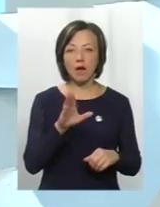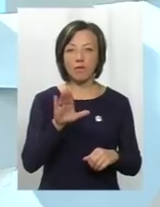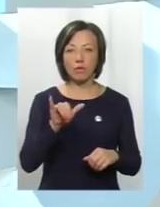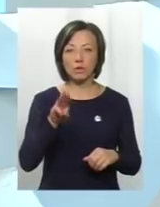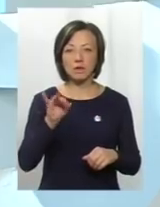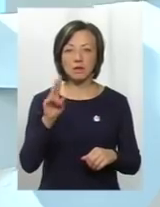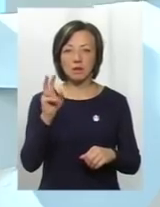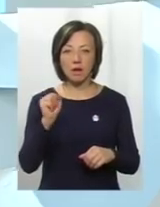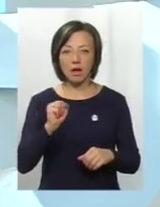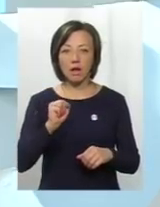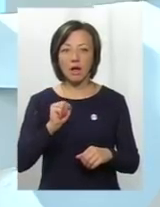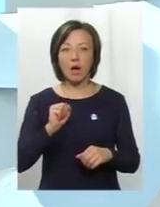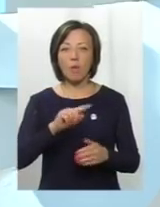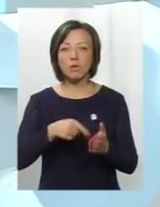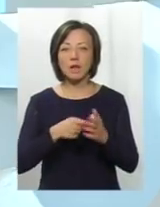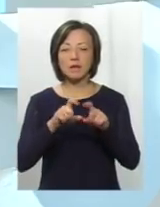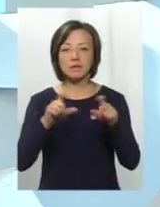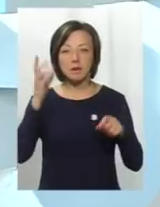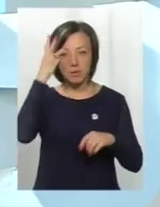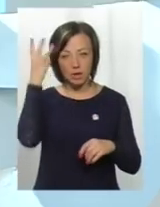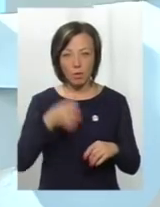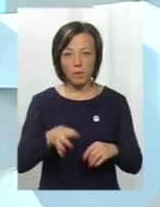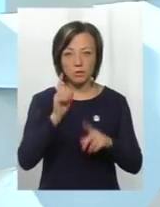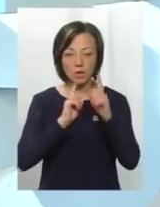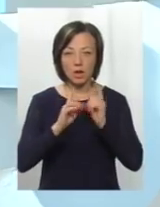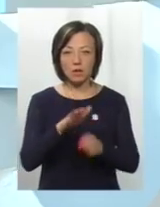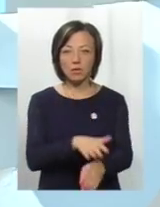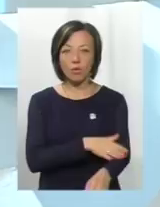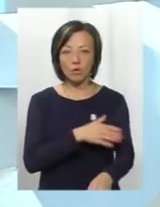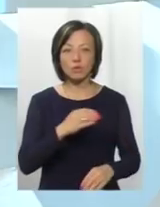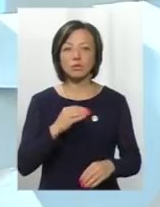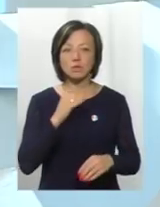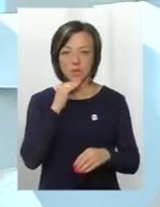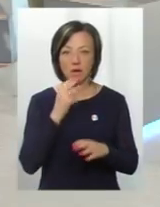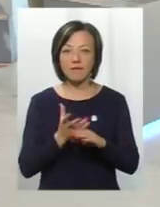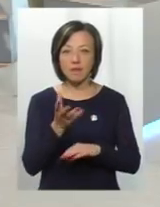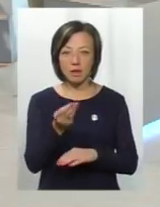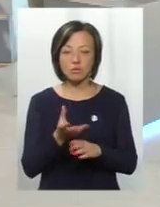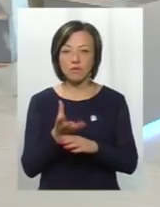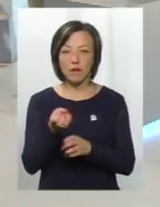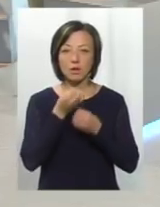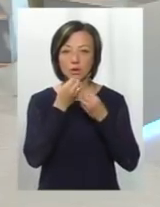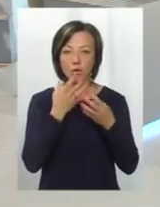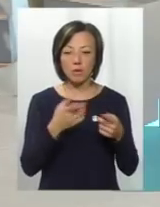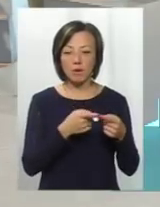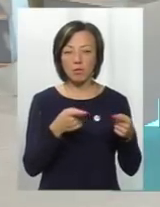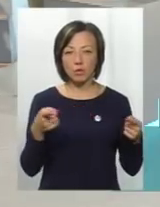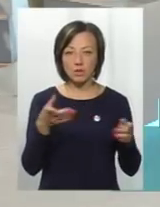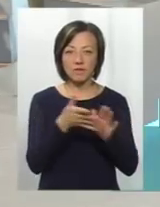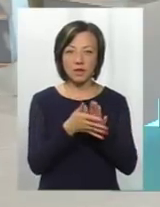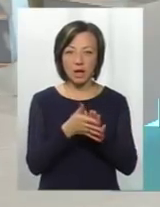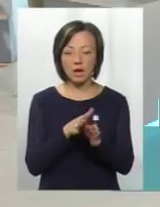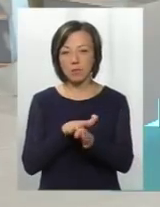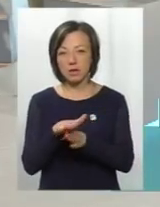комунальним закладом Хмельницької обласної ради. І тривалий час вона досить достатньо фінансувалася добре. Як поточні видатки, так і